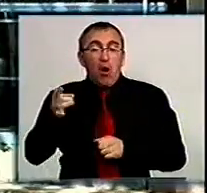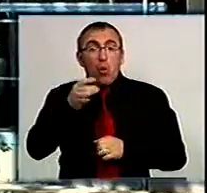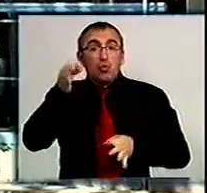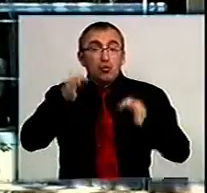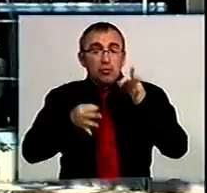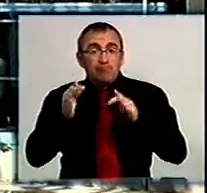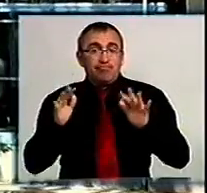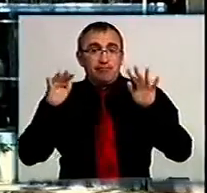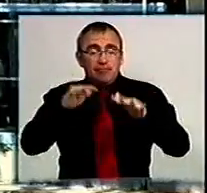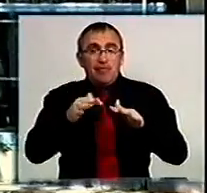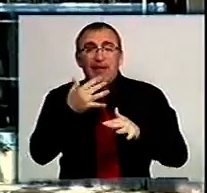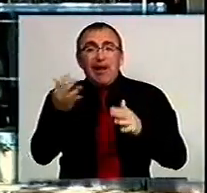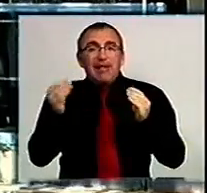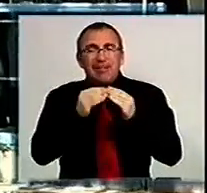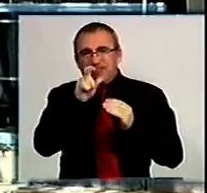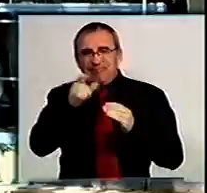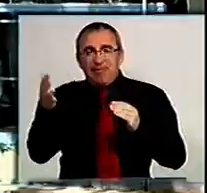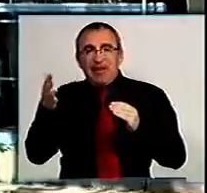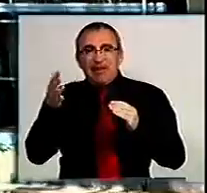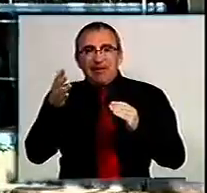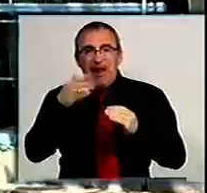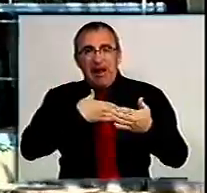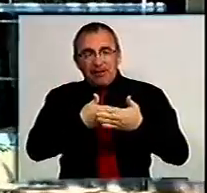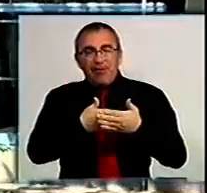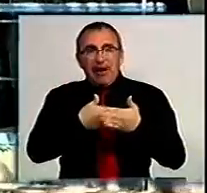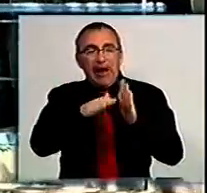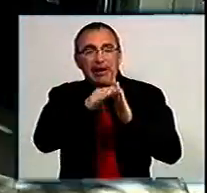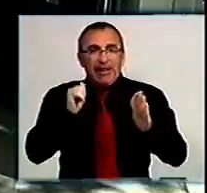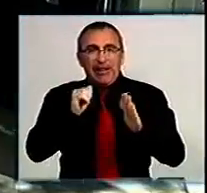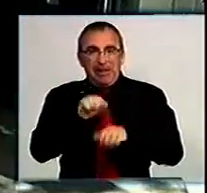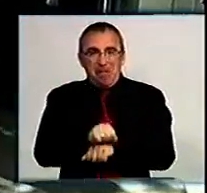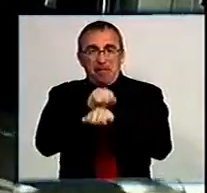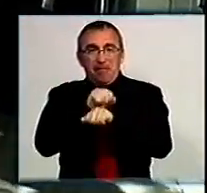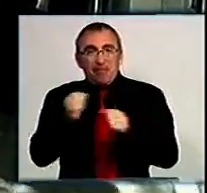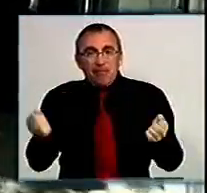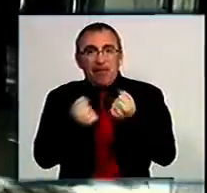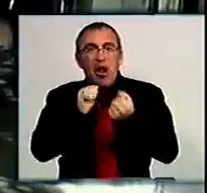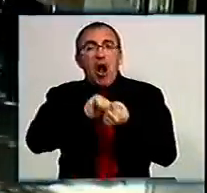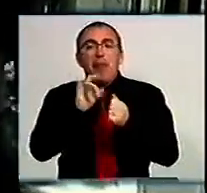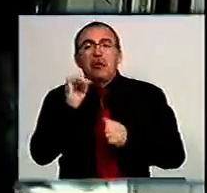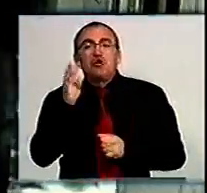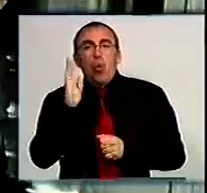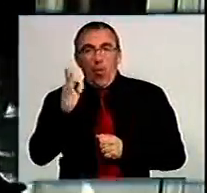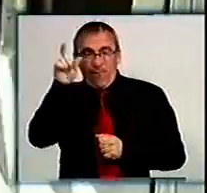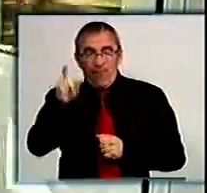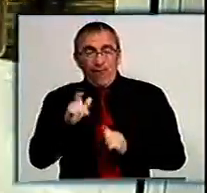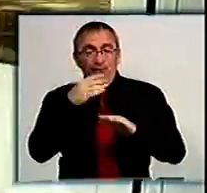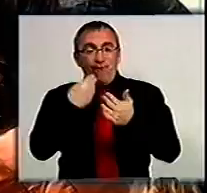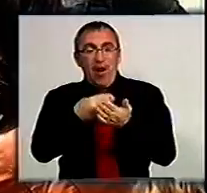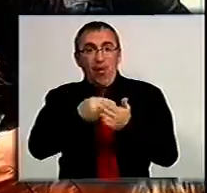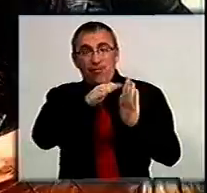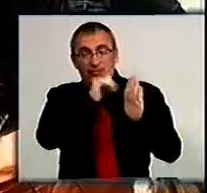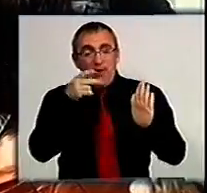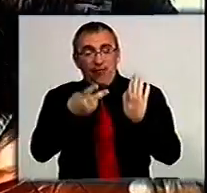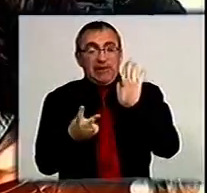суду зібралося кілька десятків активістів кредитного майдану. Вони прийшли, щоб підтримати Євгена Каменщикова. Чоловік узяв валютний кредит у 2007